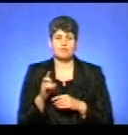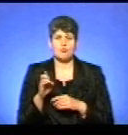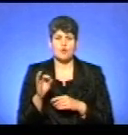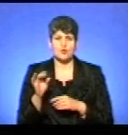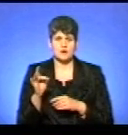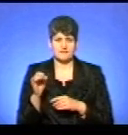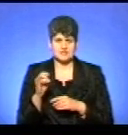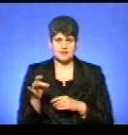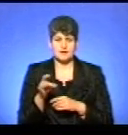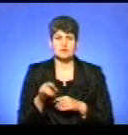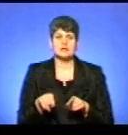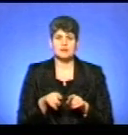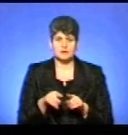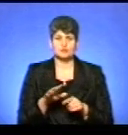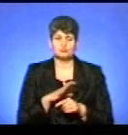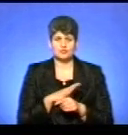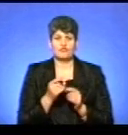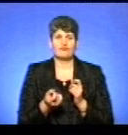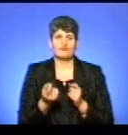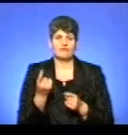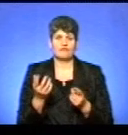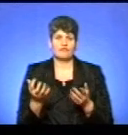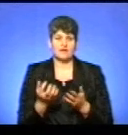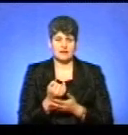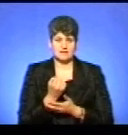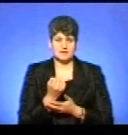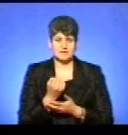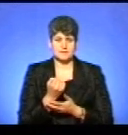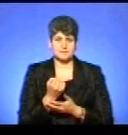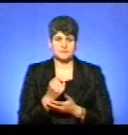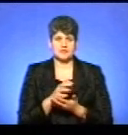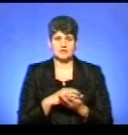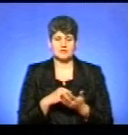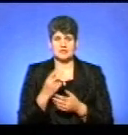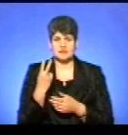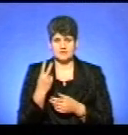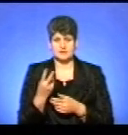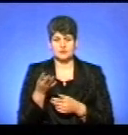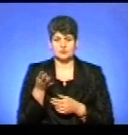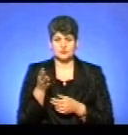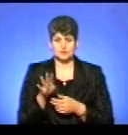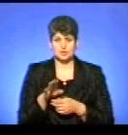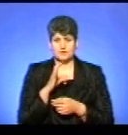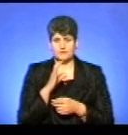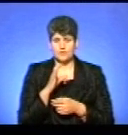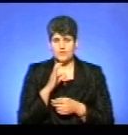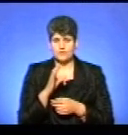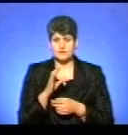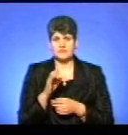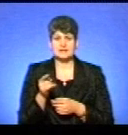де також були виявлені і знискоджені дві особини вовка. В